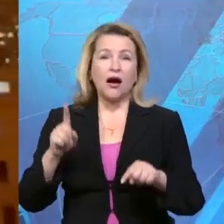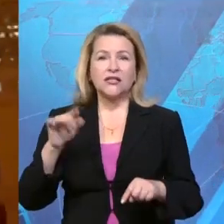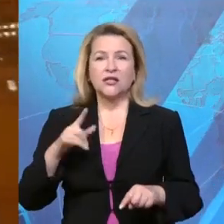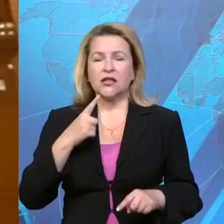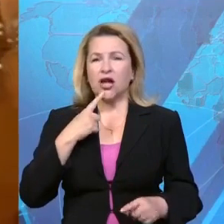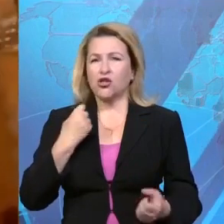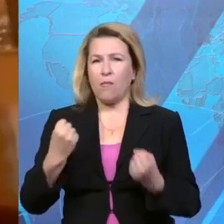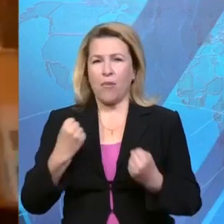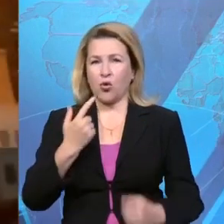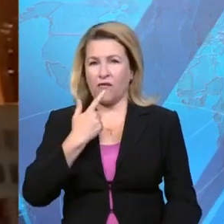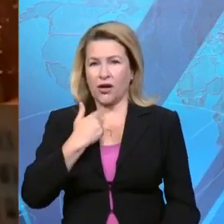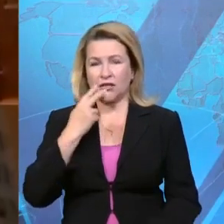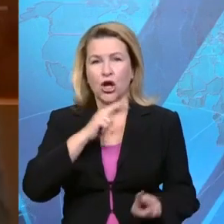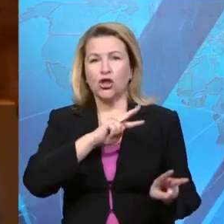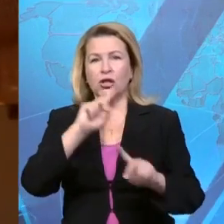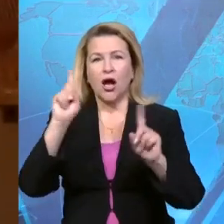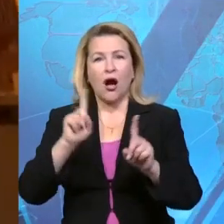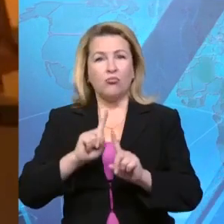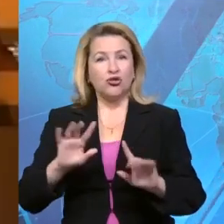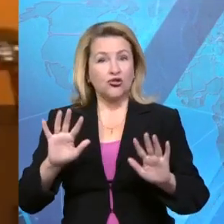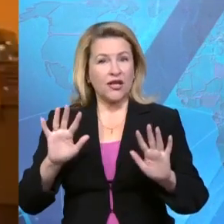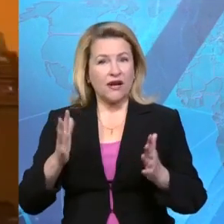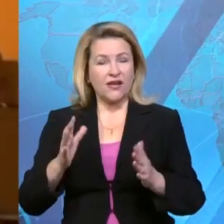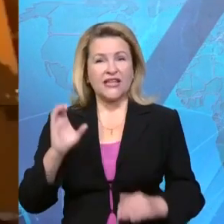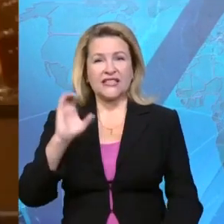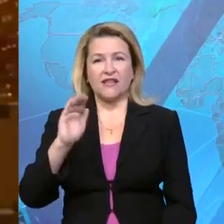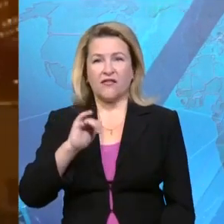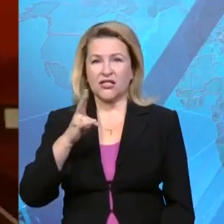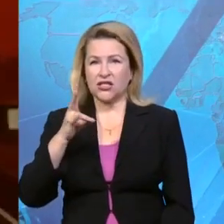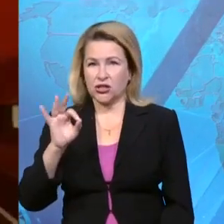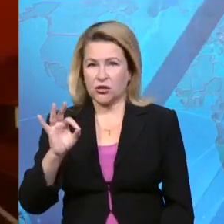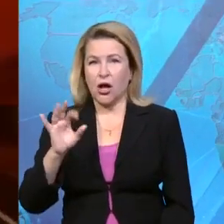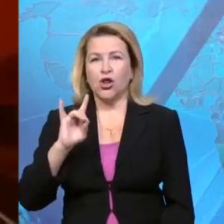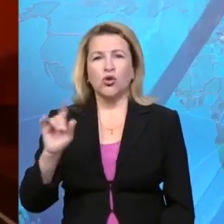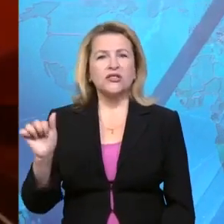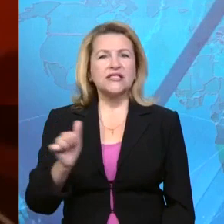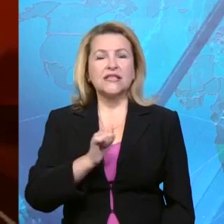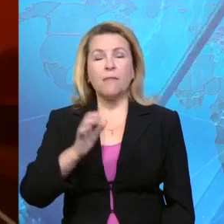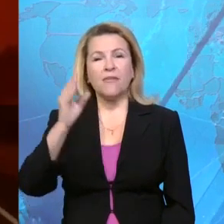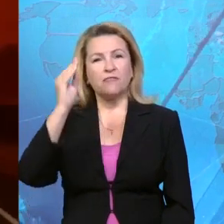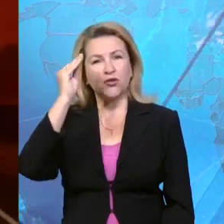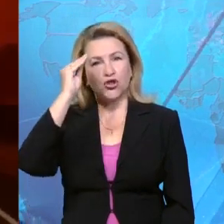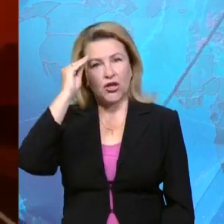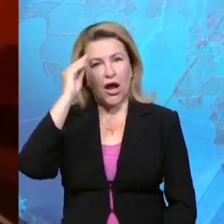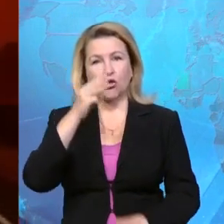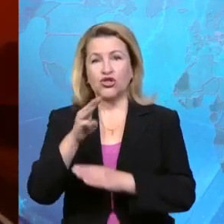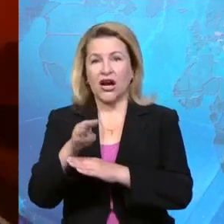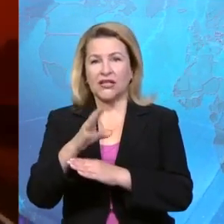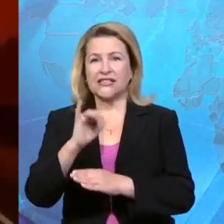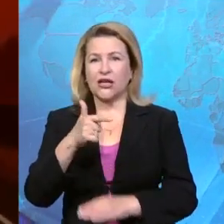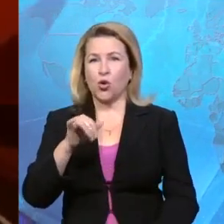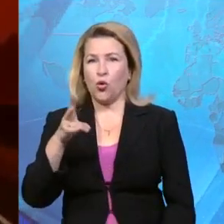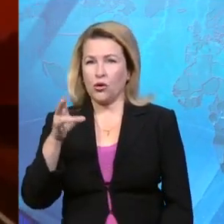багрово красный. Наблюдали необычные явления жителей Сан-Франциско и Окленда, но, пожалуй, самые впечатляющие кадры из Орегона.